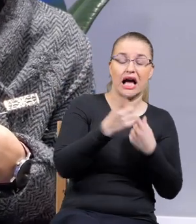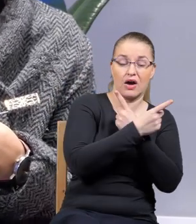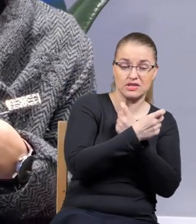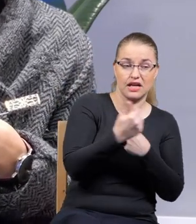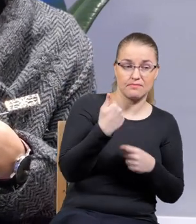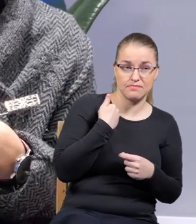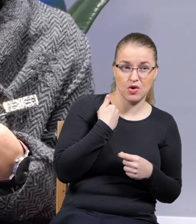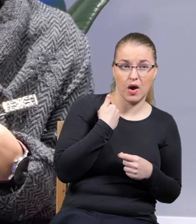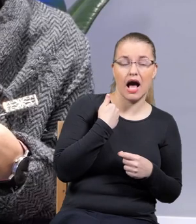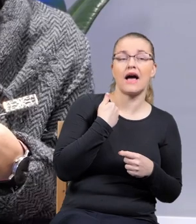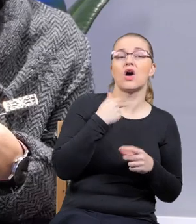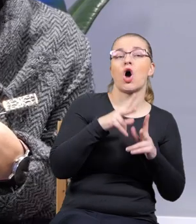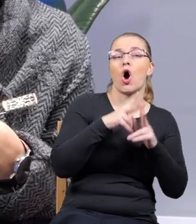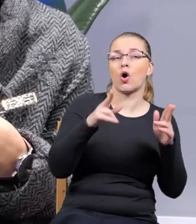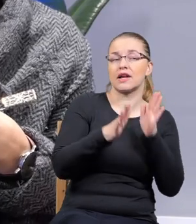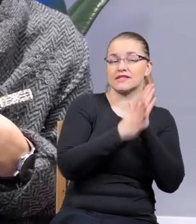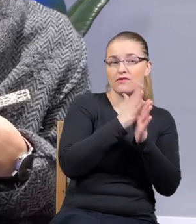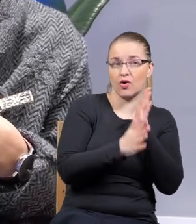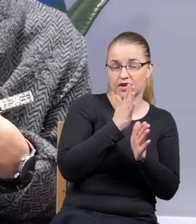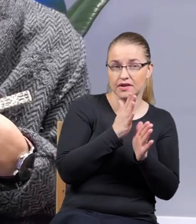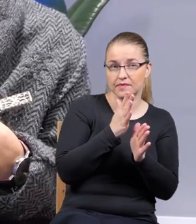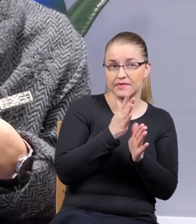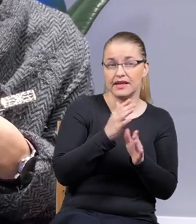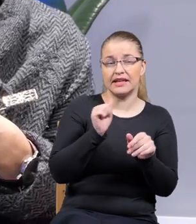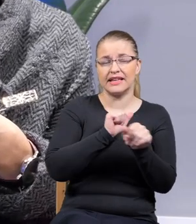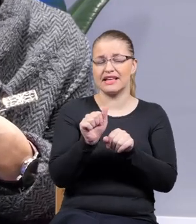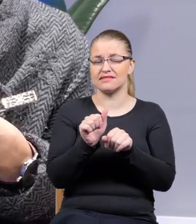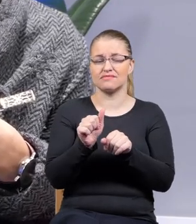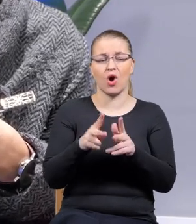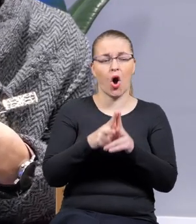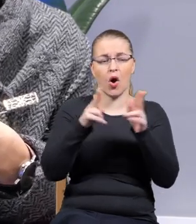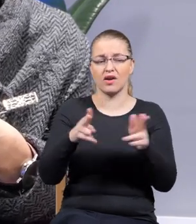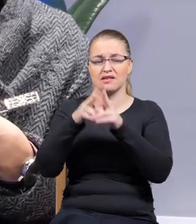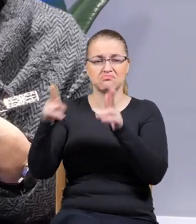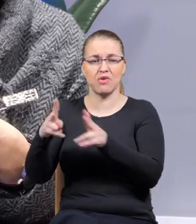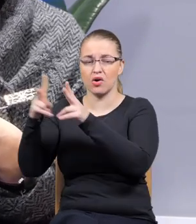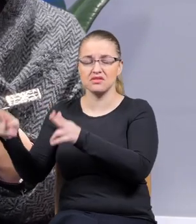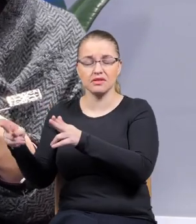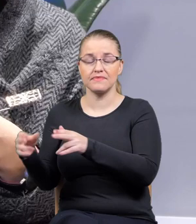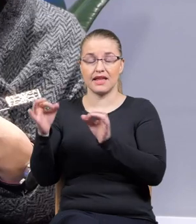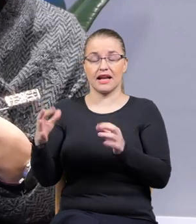po Anschlusie, w czasie wojny. Po prostu są jakieś takie fale. Dzisiaj żyjemy w jakimś takim